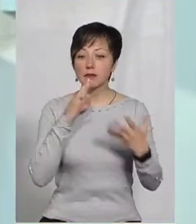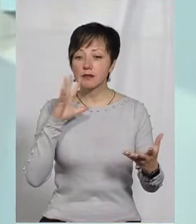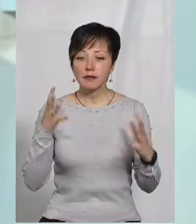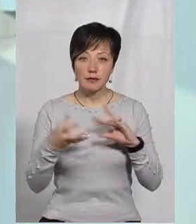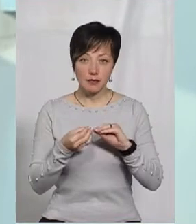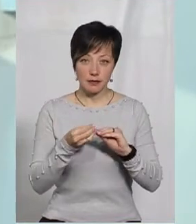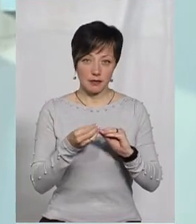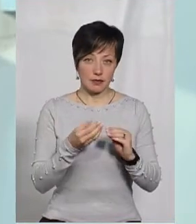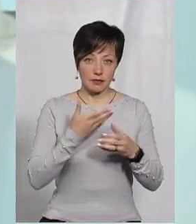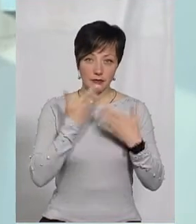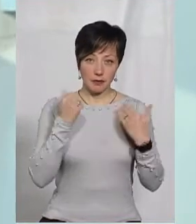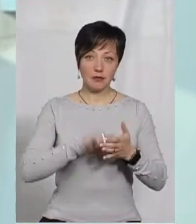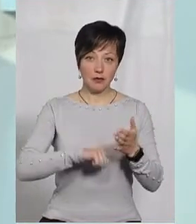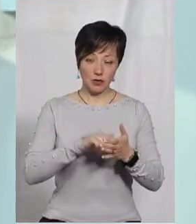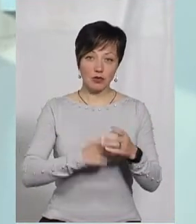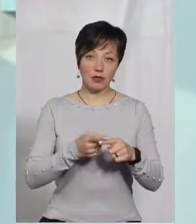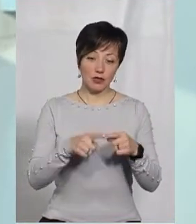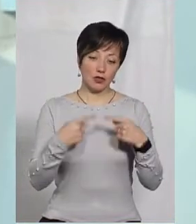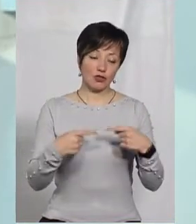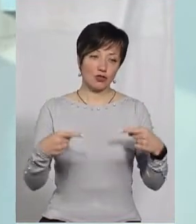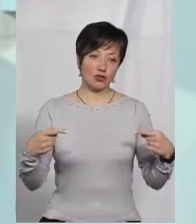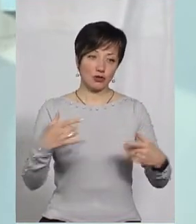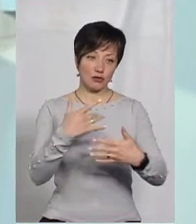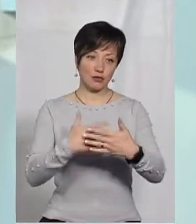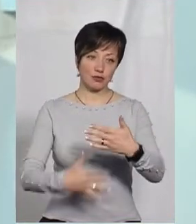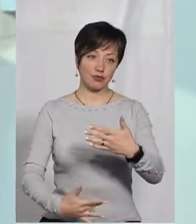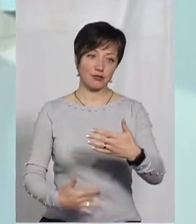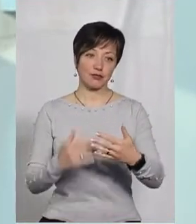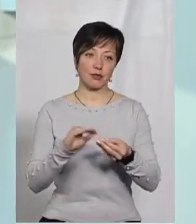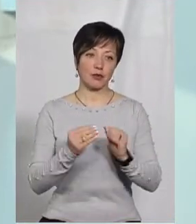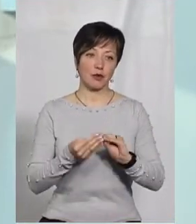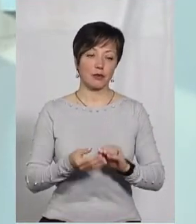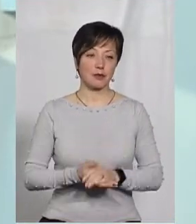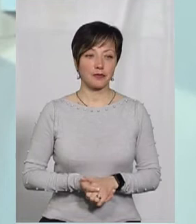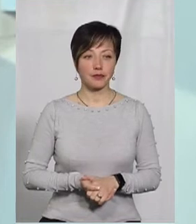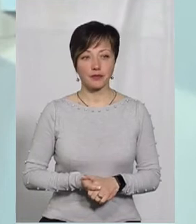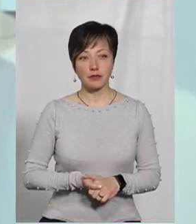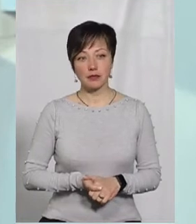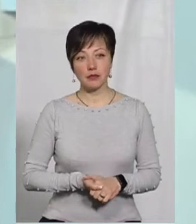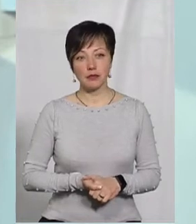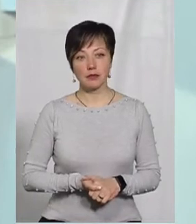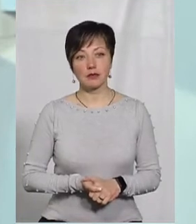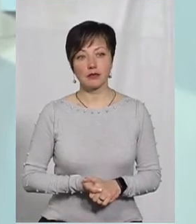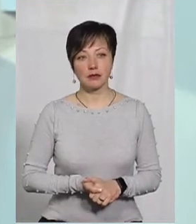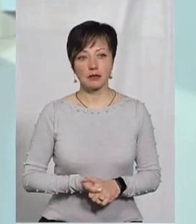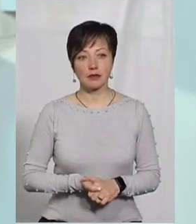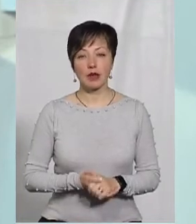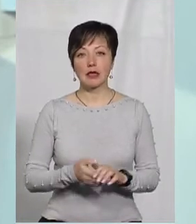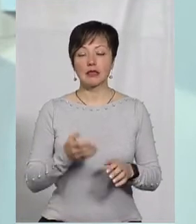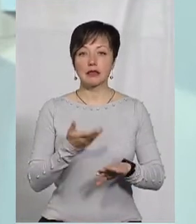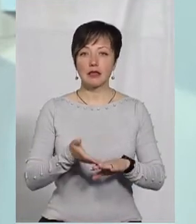І від цього йдуть всі інші питання, всі інші якісь такі складні